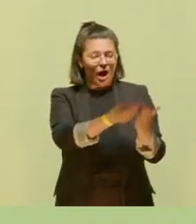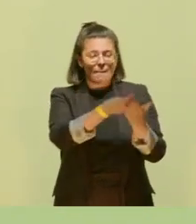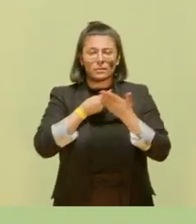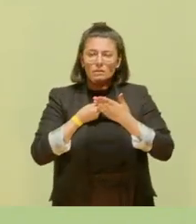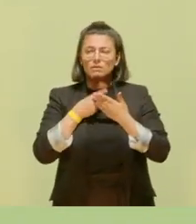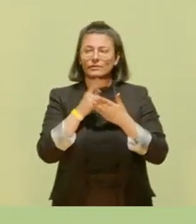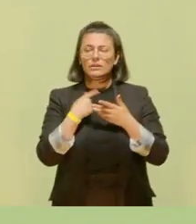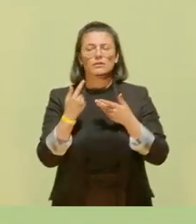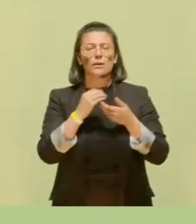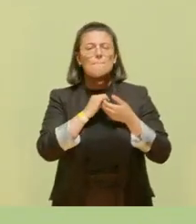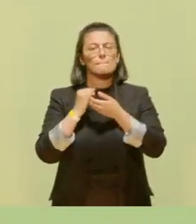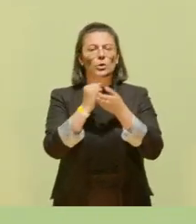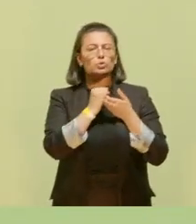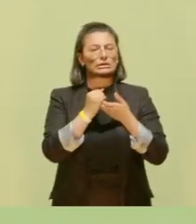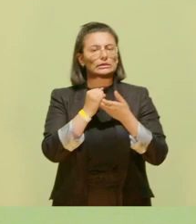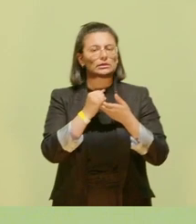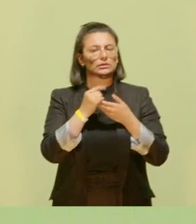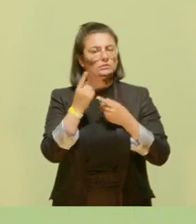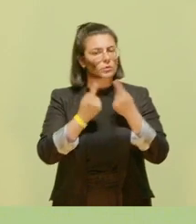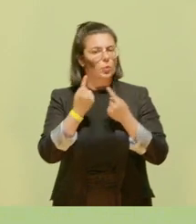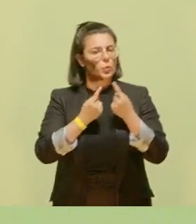wir als Bündnis 90 die Grünen an.